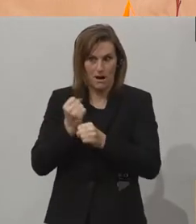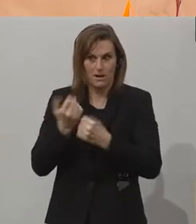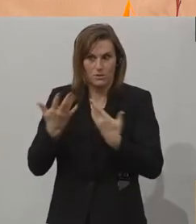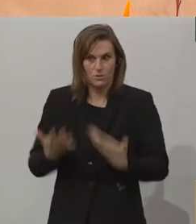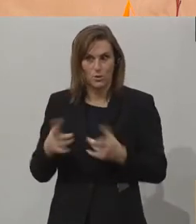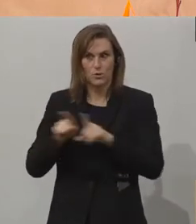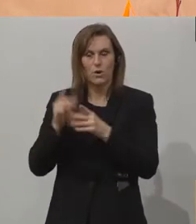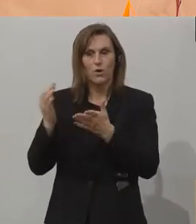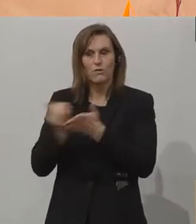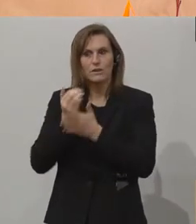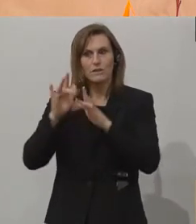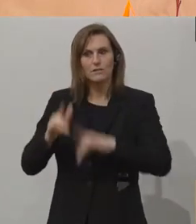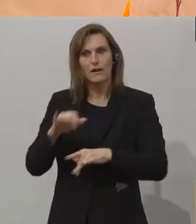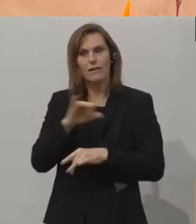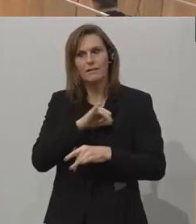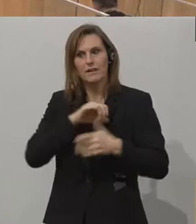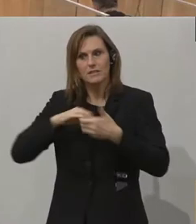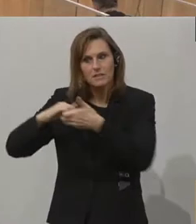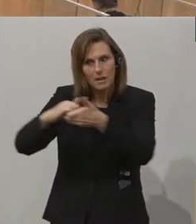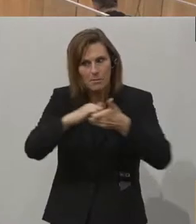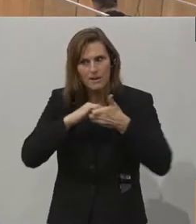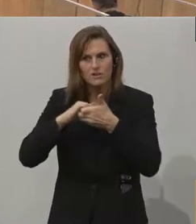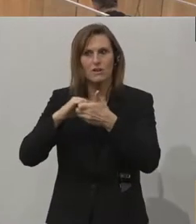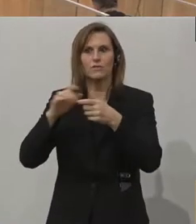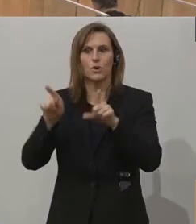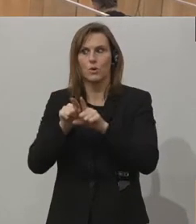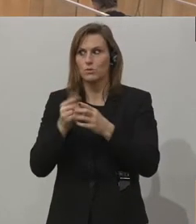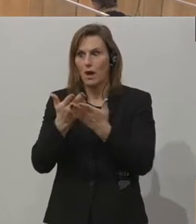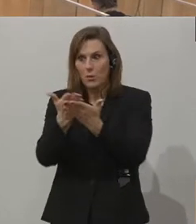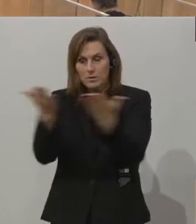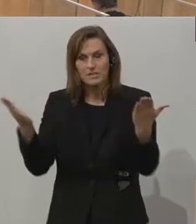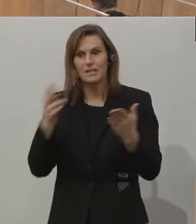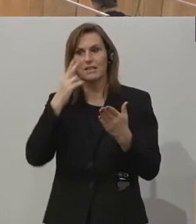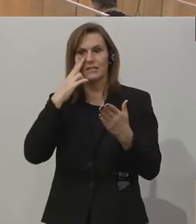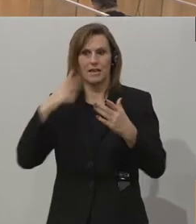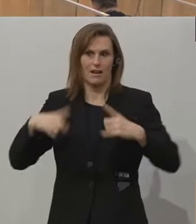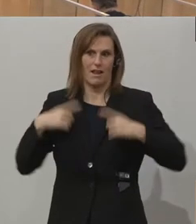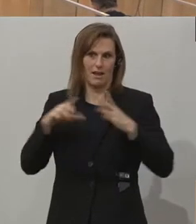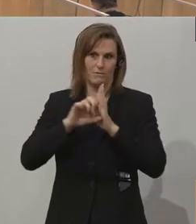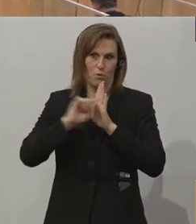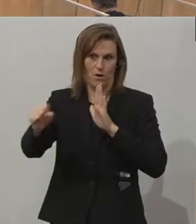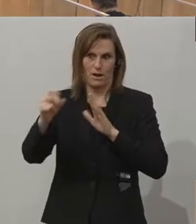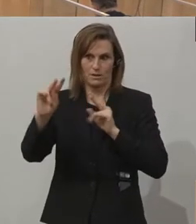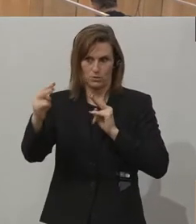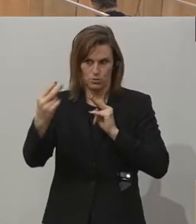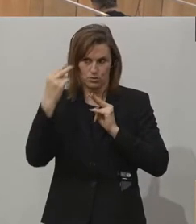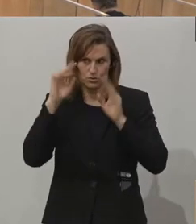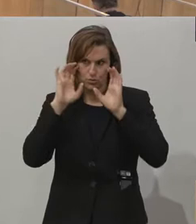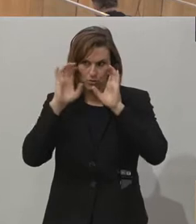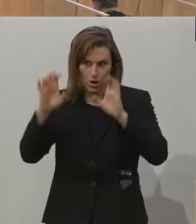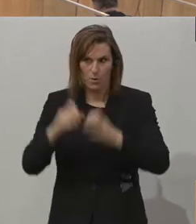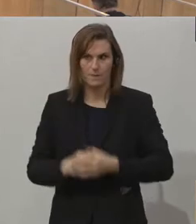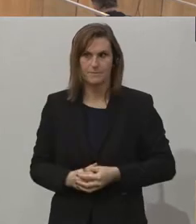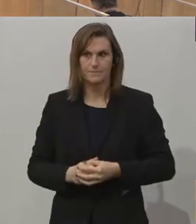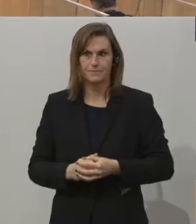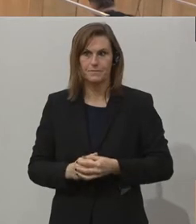Vertreterinnen der Interessensgemeinschaften und auch Sie alle, die über den Livestream zugeschalten sind. Wir werden Ihnen heute